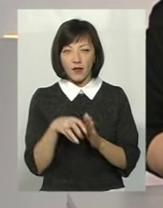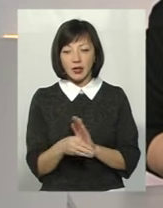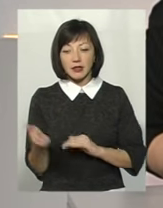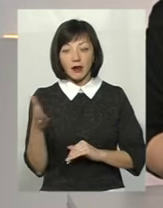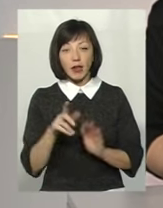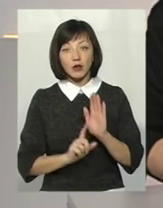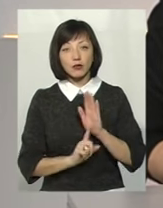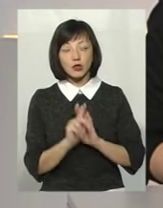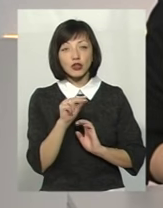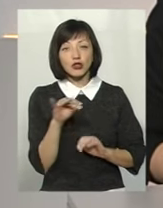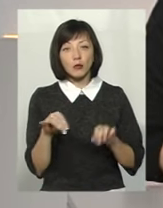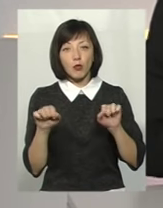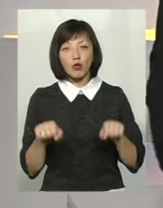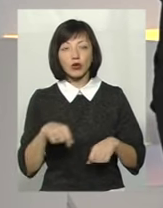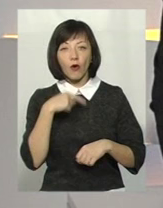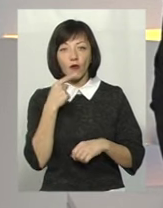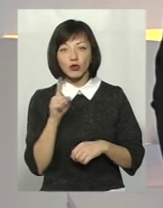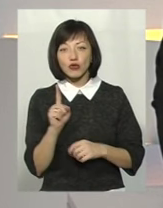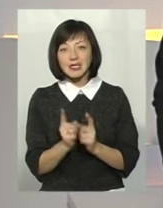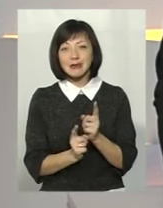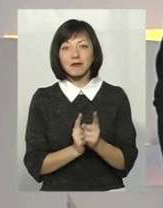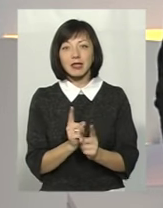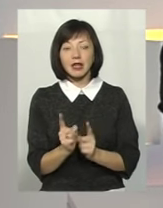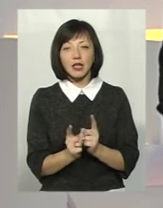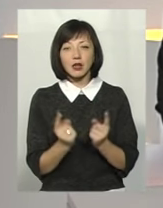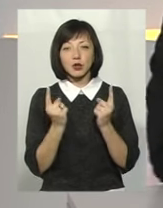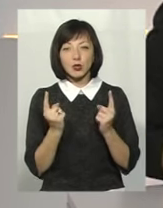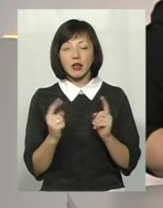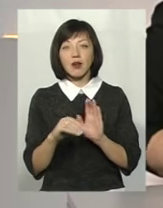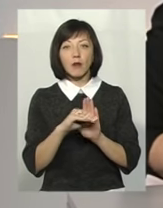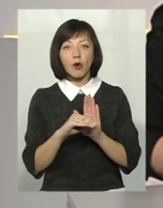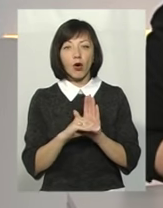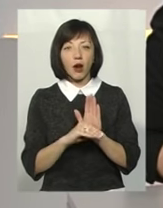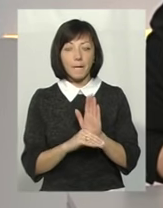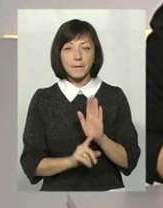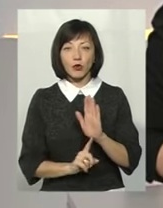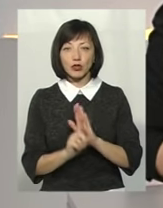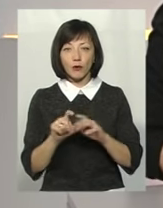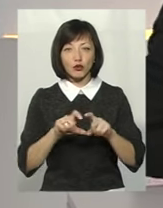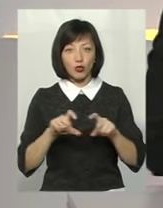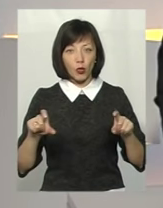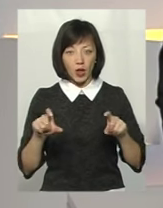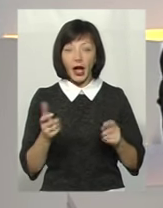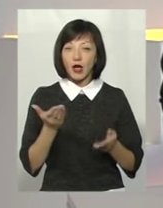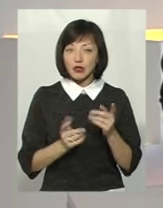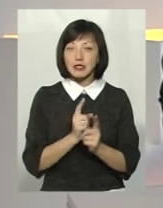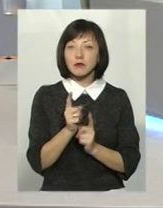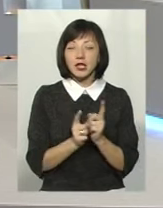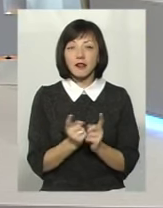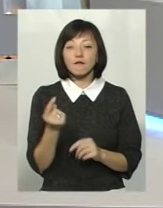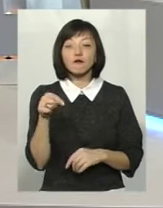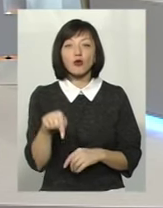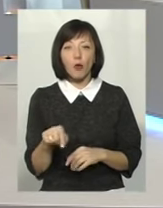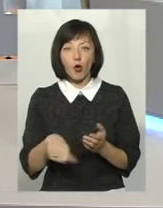розпочнемо з того, чи можна говорити, що змінилася суттєво програма початкової школи. І якщо змінилася, то в чому